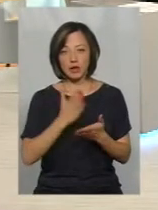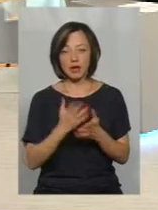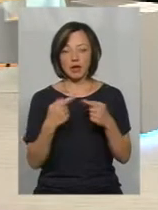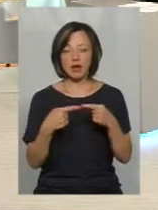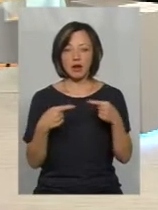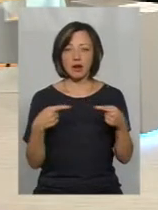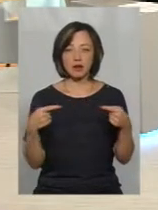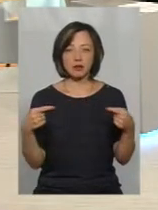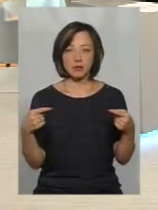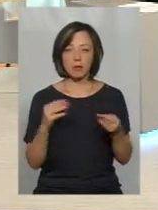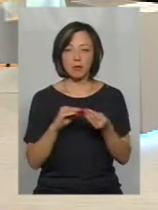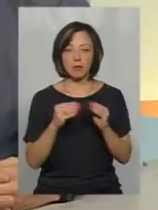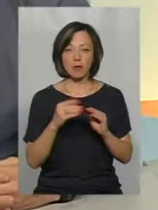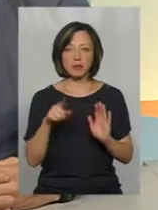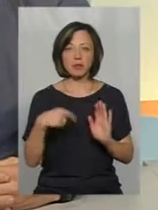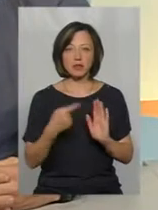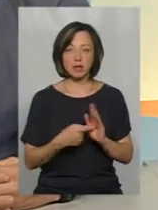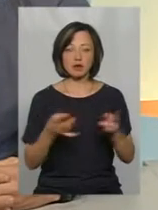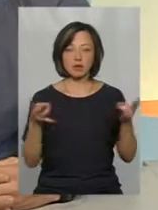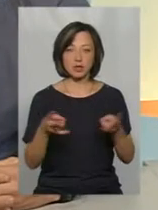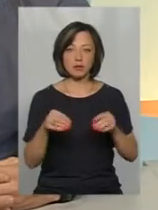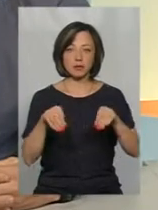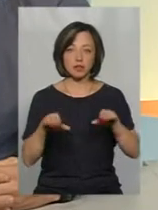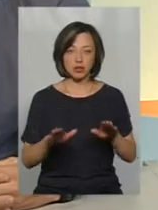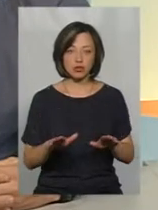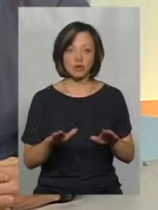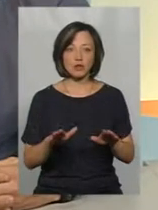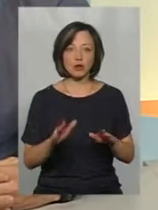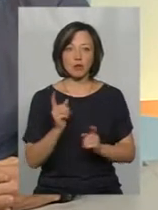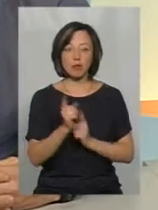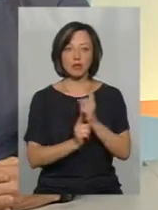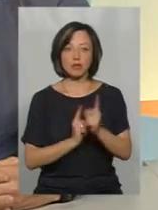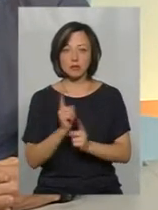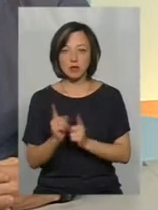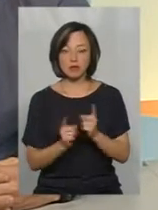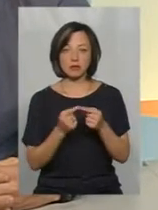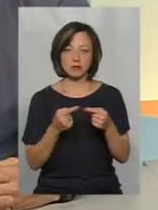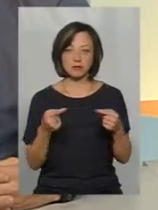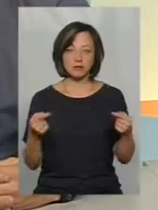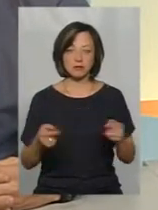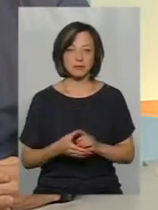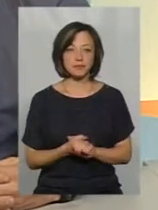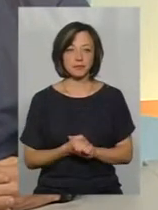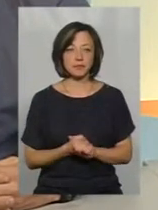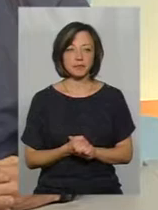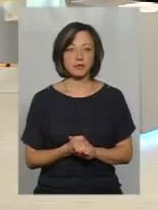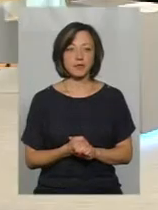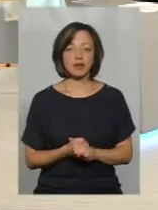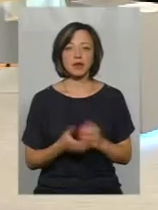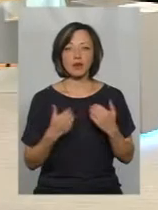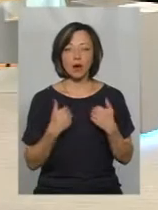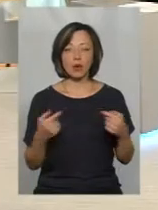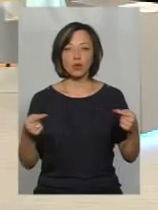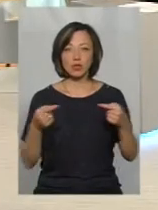проблемних питань, які потрібно дорішувати, модернізувати і так далі. Я уточнюю, це